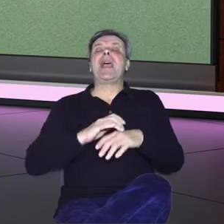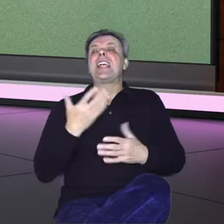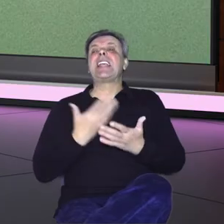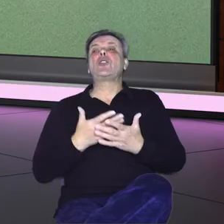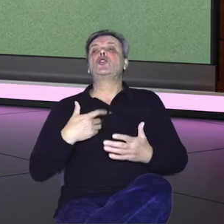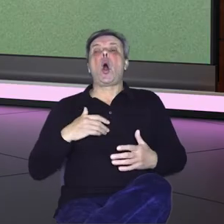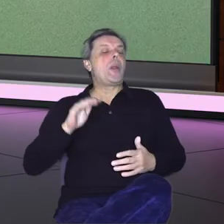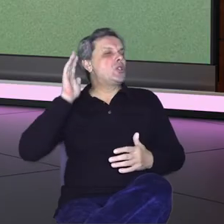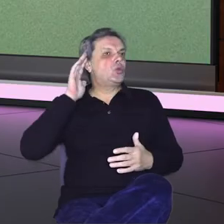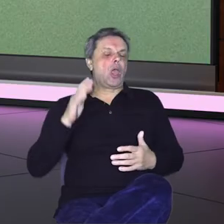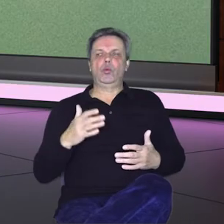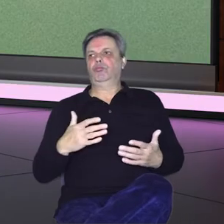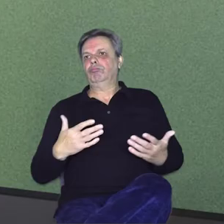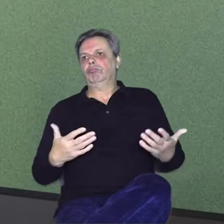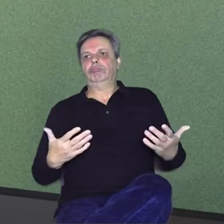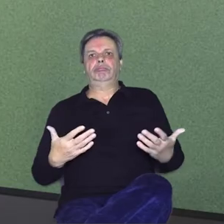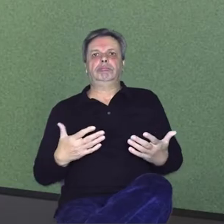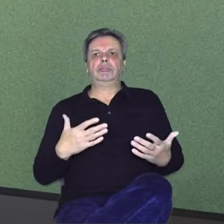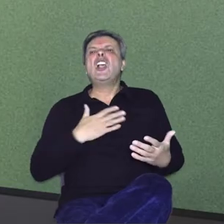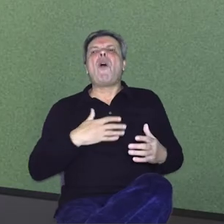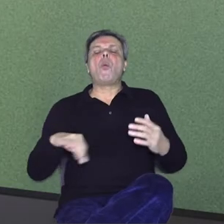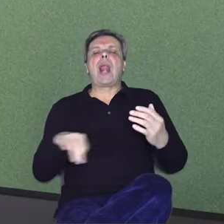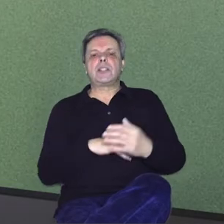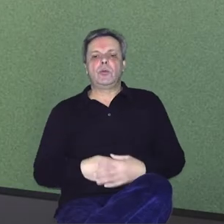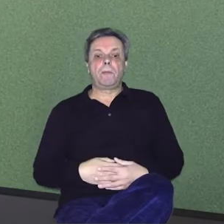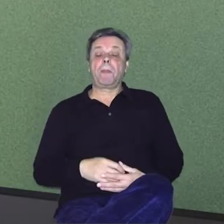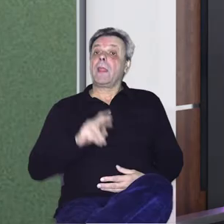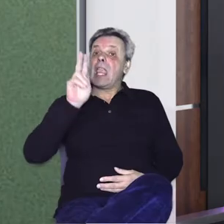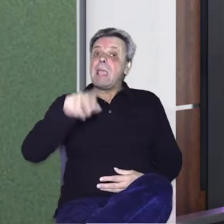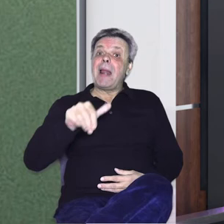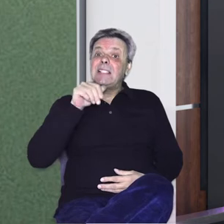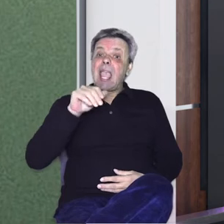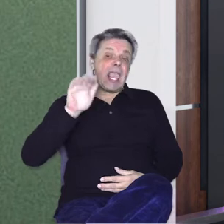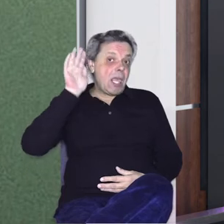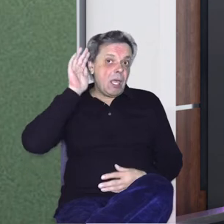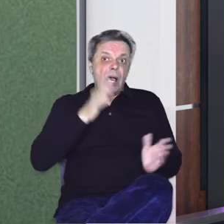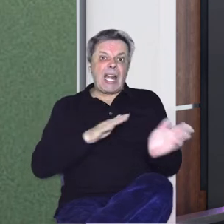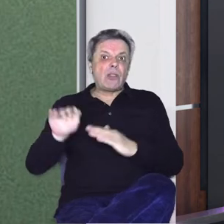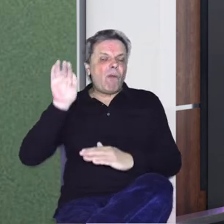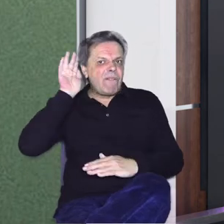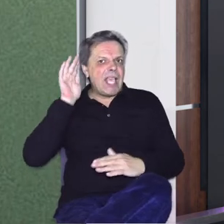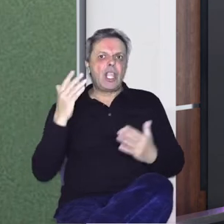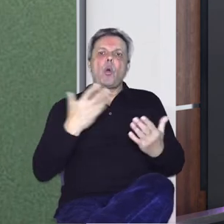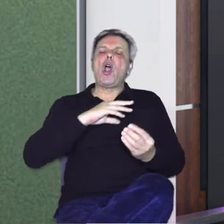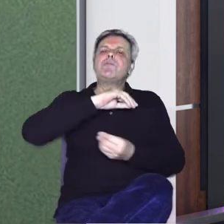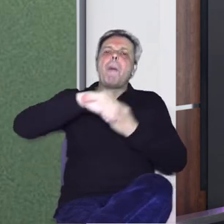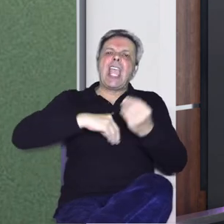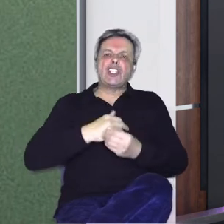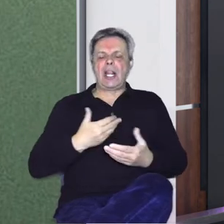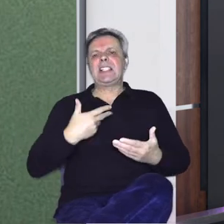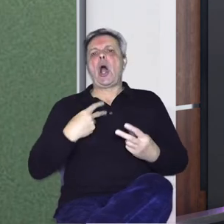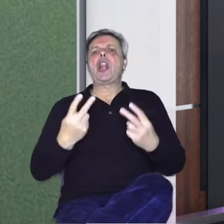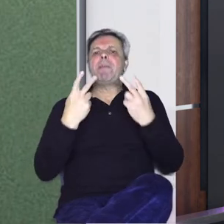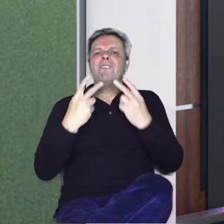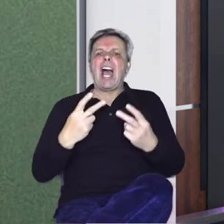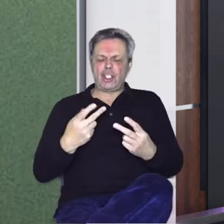svoje slušatelje. I bile što i vijesti. Tako, imali smo redovne vijesti koje smo miješali i